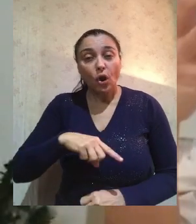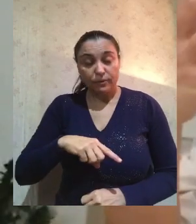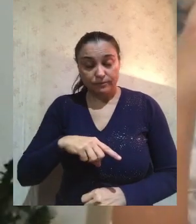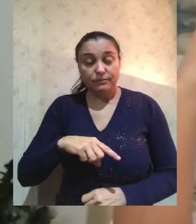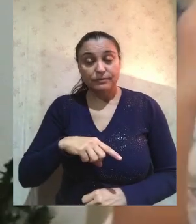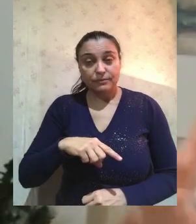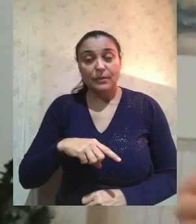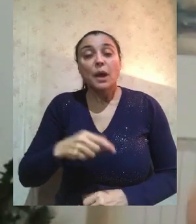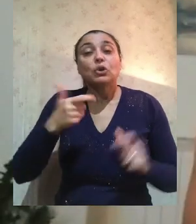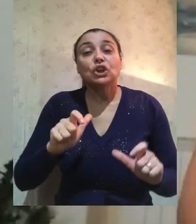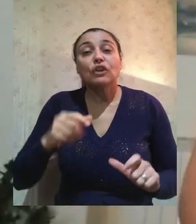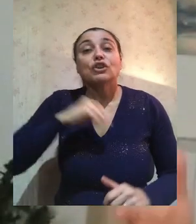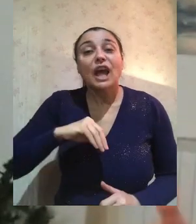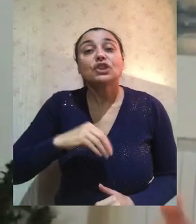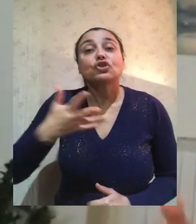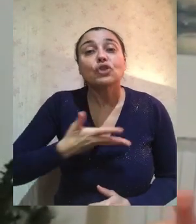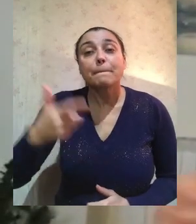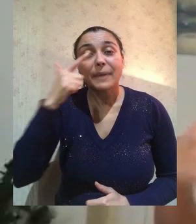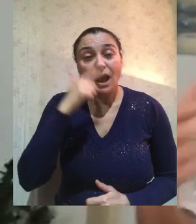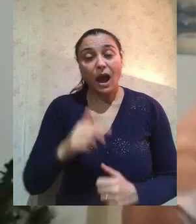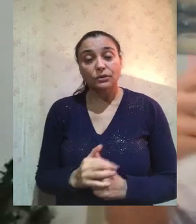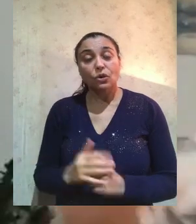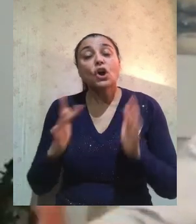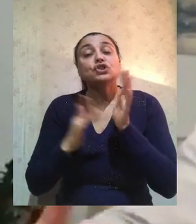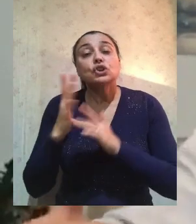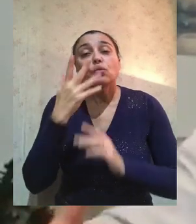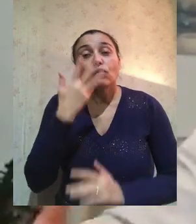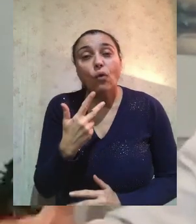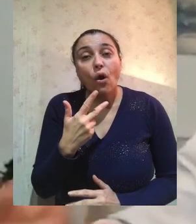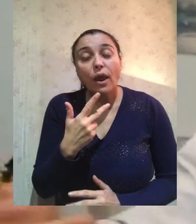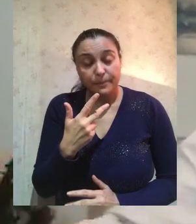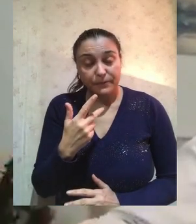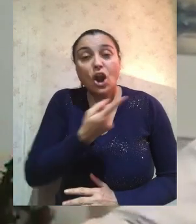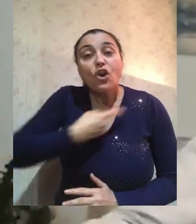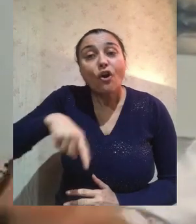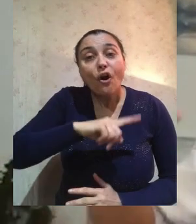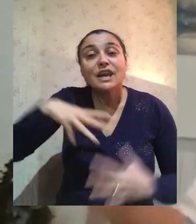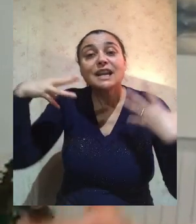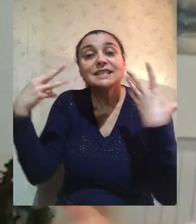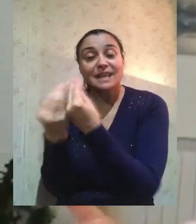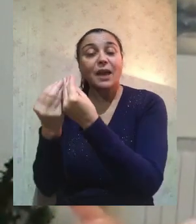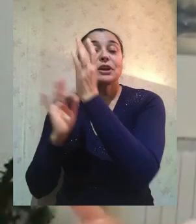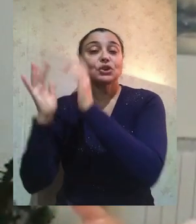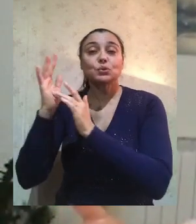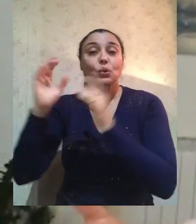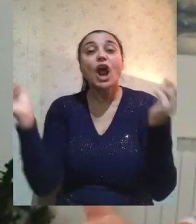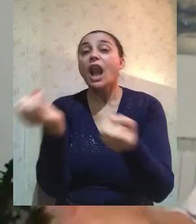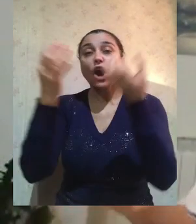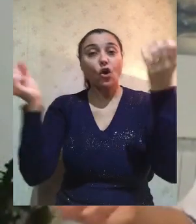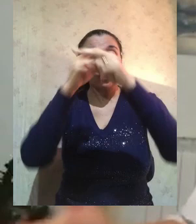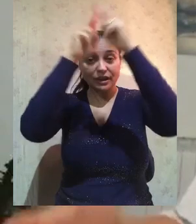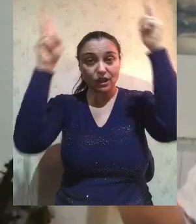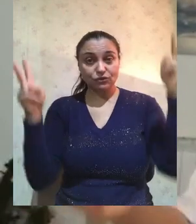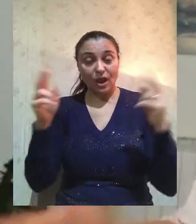afflitta da quella malattia che si chiama peccato. Gesù desidera portarci con sé nella gloria e non ci andremo certamente col corpo